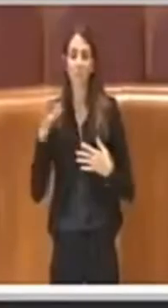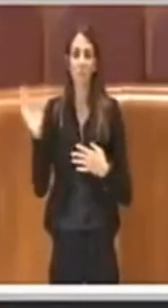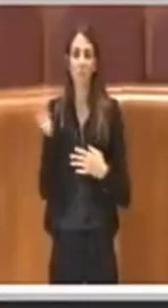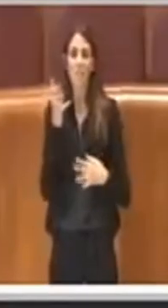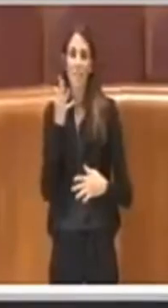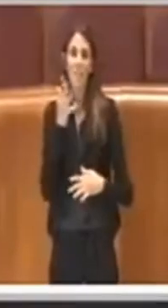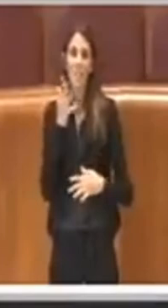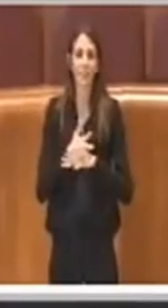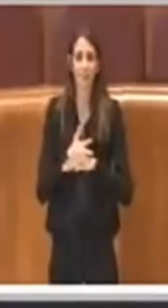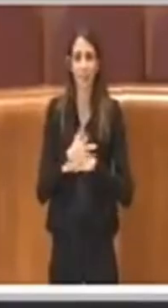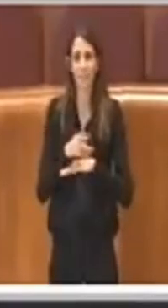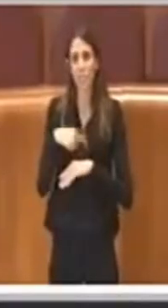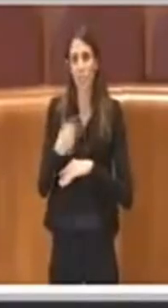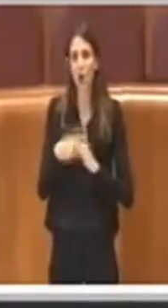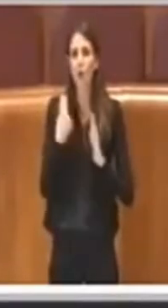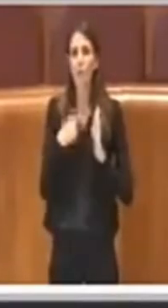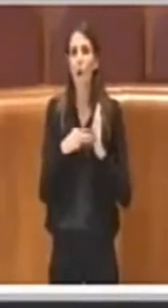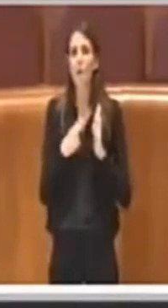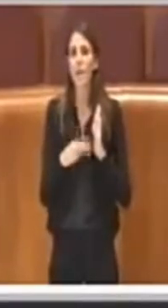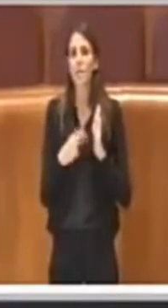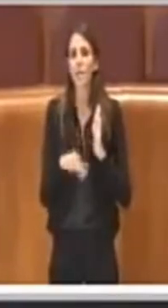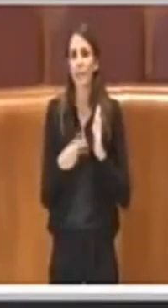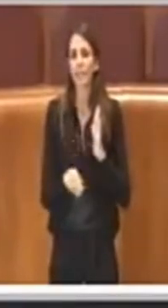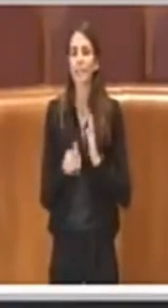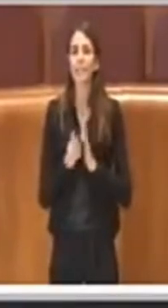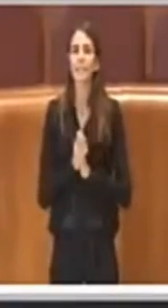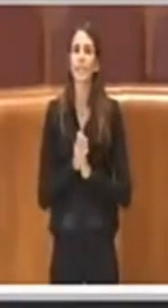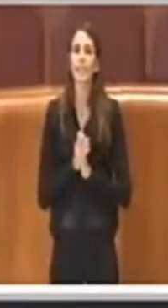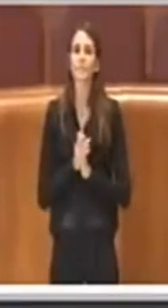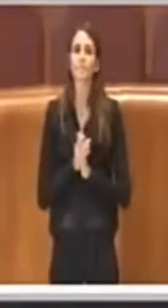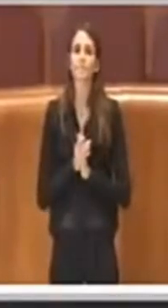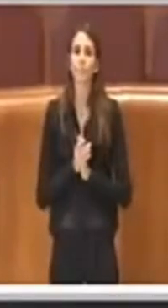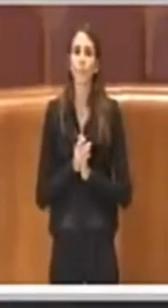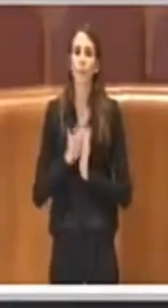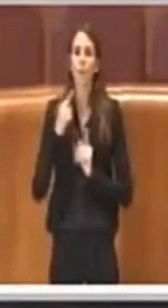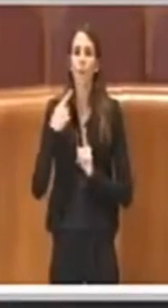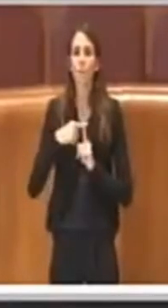successivamente sugli emendamenti e gli altri. Gli ultimi del giorno. Grazie.